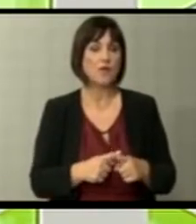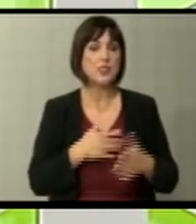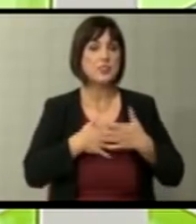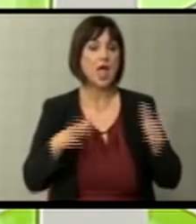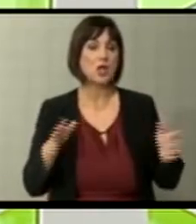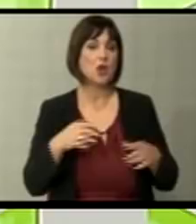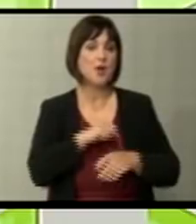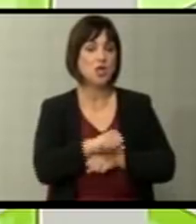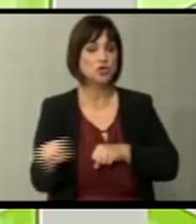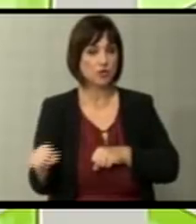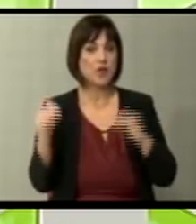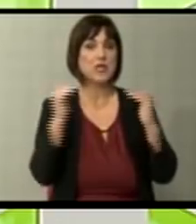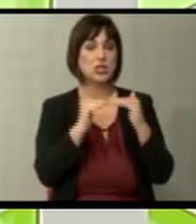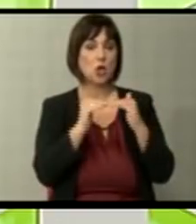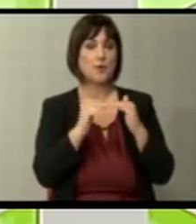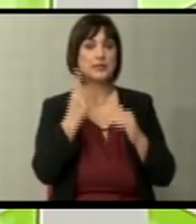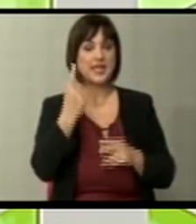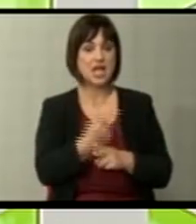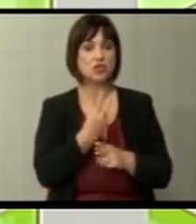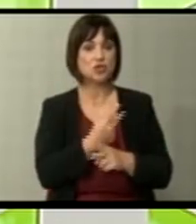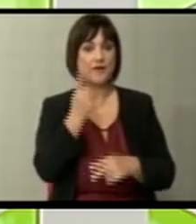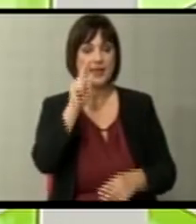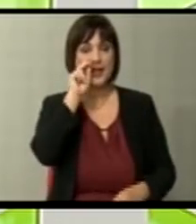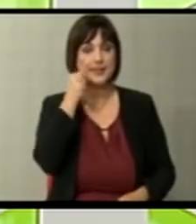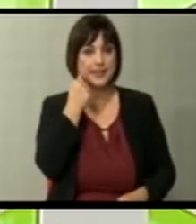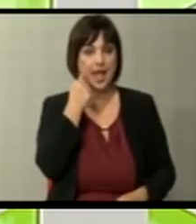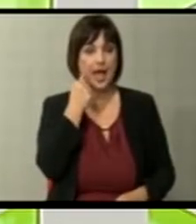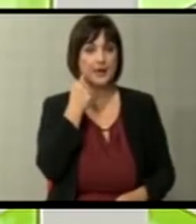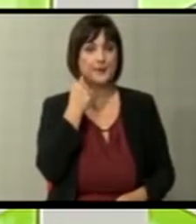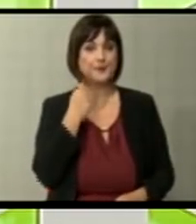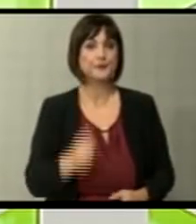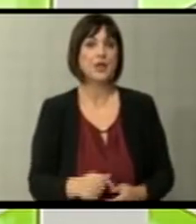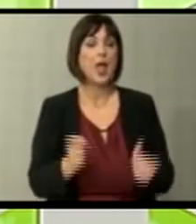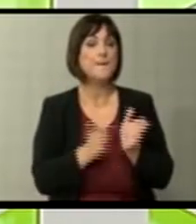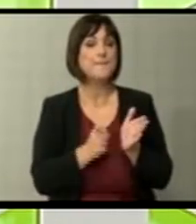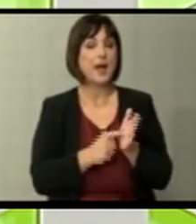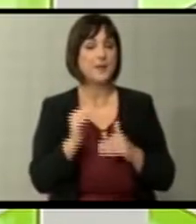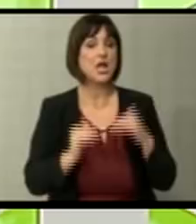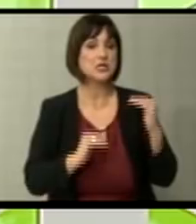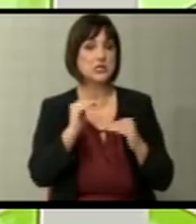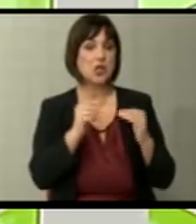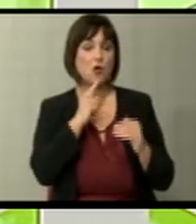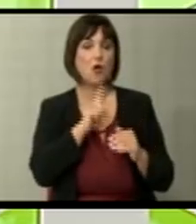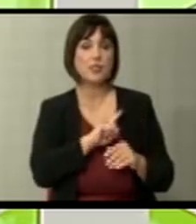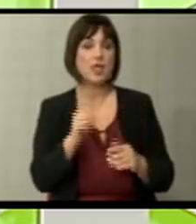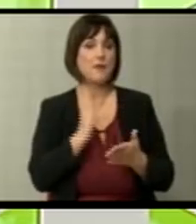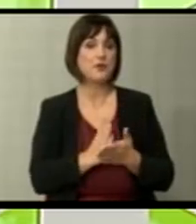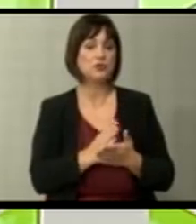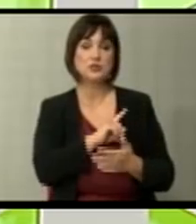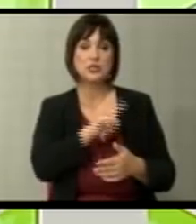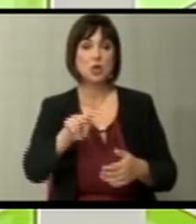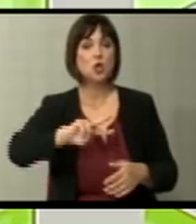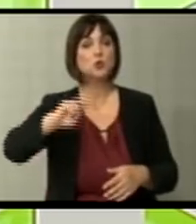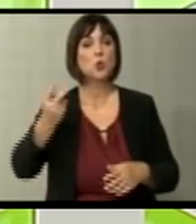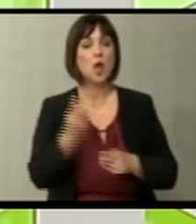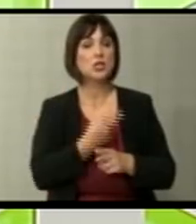најголема жртва се согласувам, за една држава и за една нација, и барање и критериум која што не беше за никоја